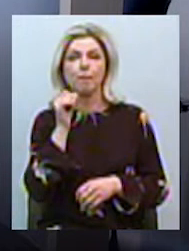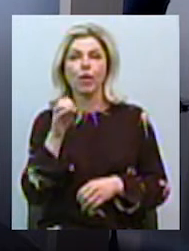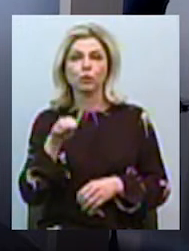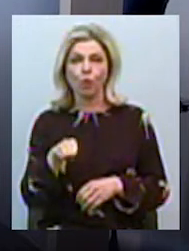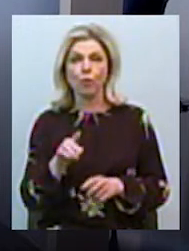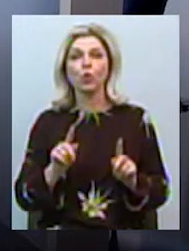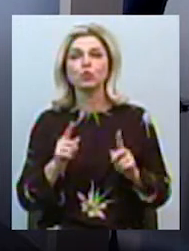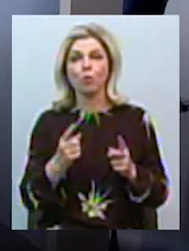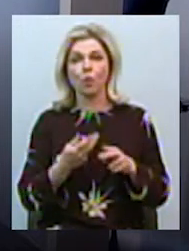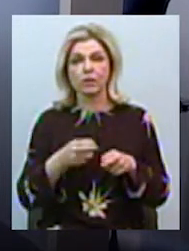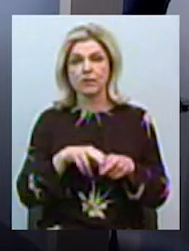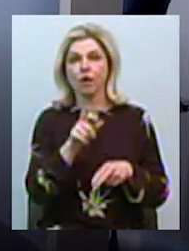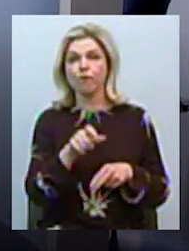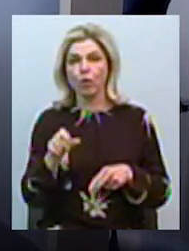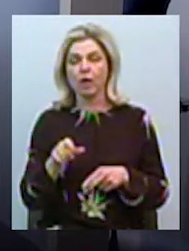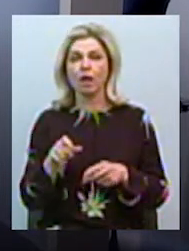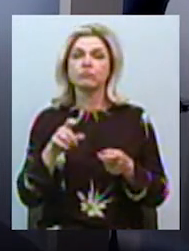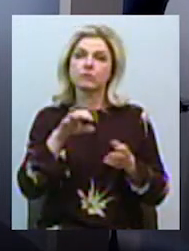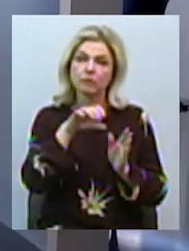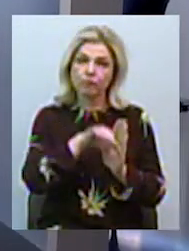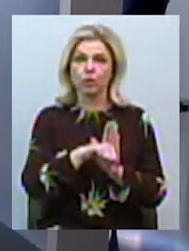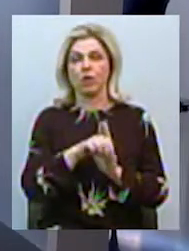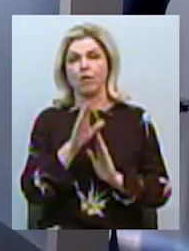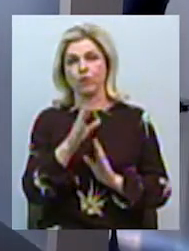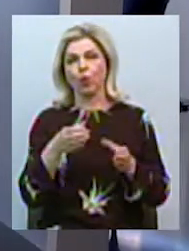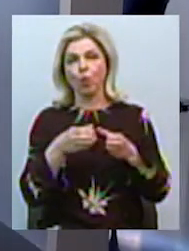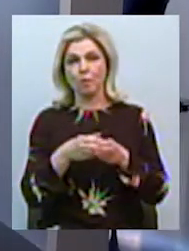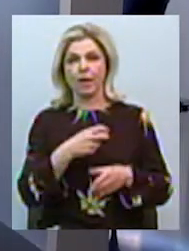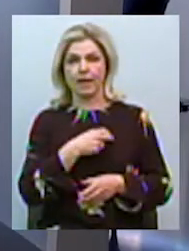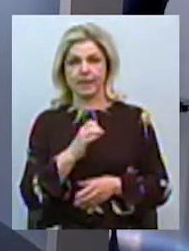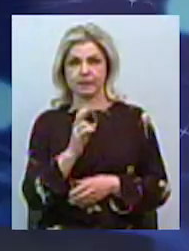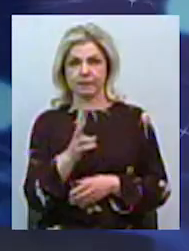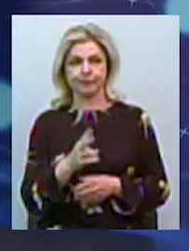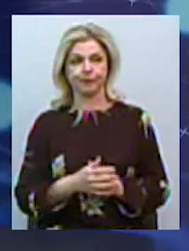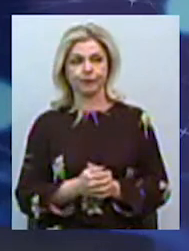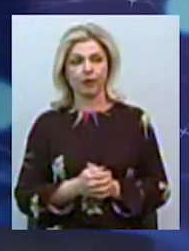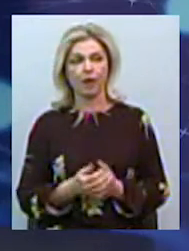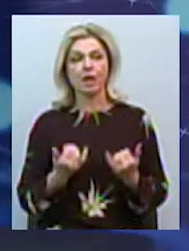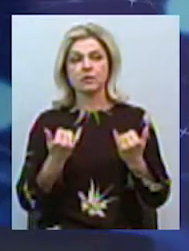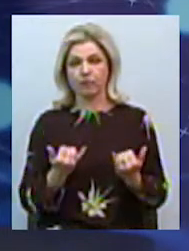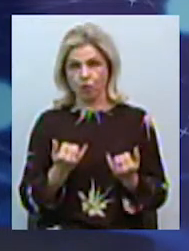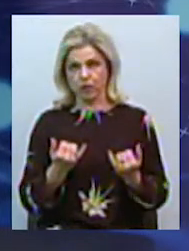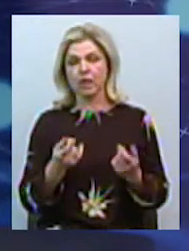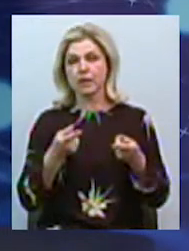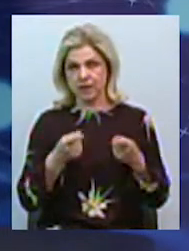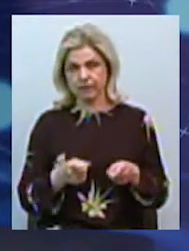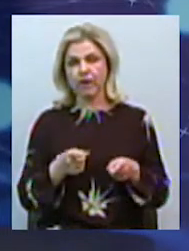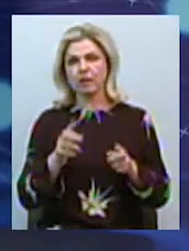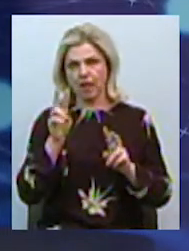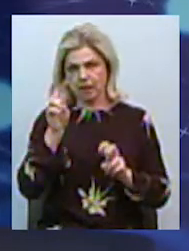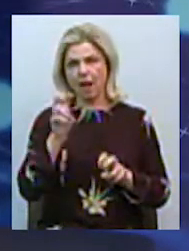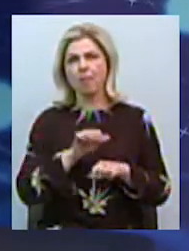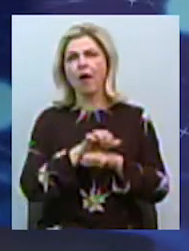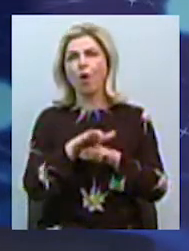відносять до групи ризику? На сьогоднішній день действительно тема коронавірусу, ви знаєте, самая актуальна.